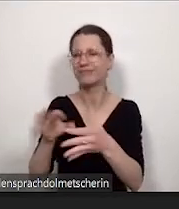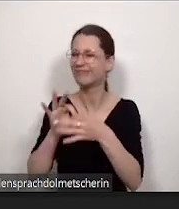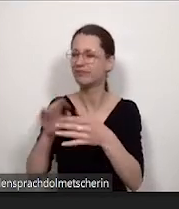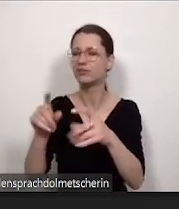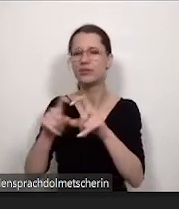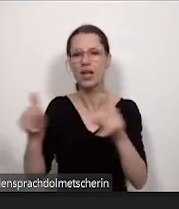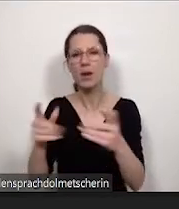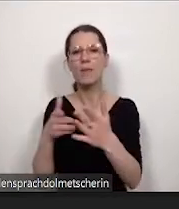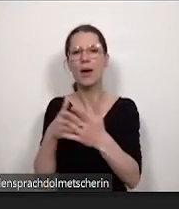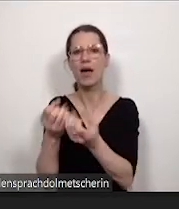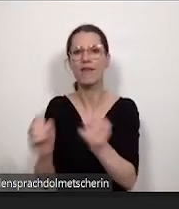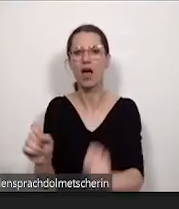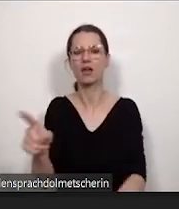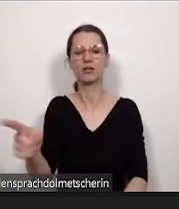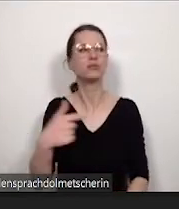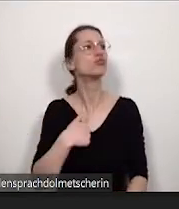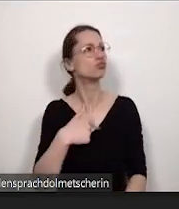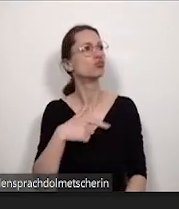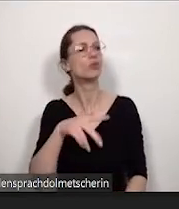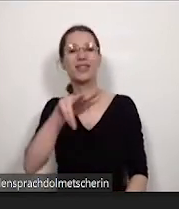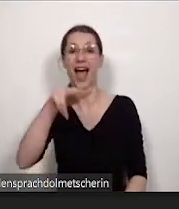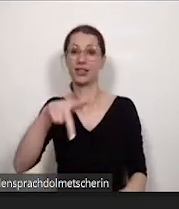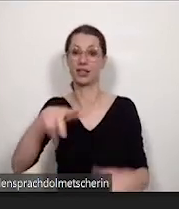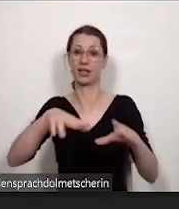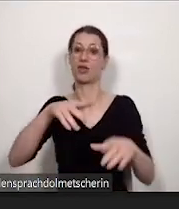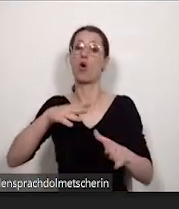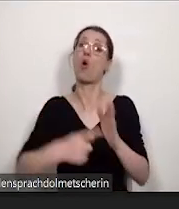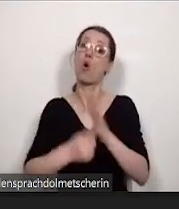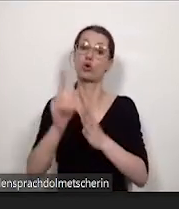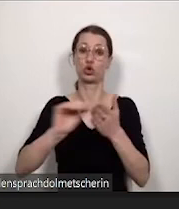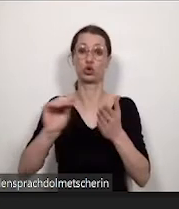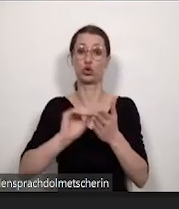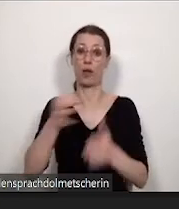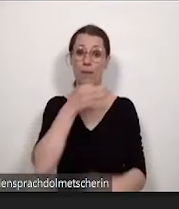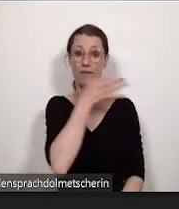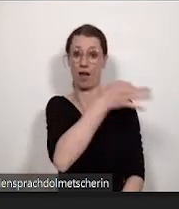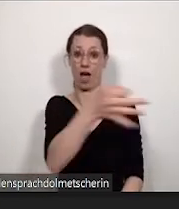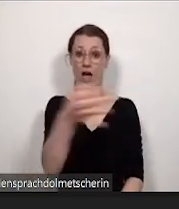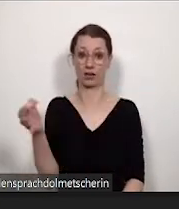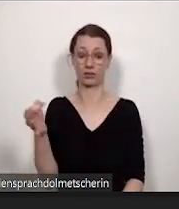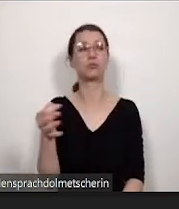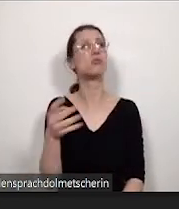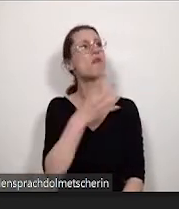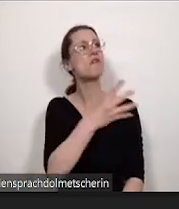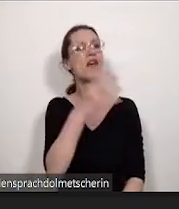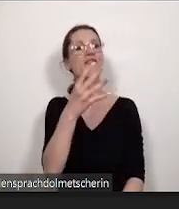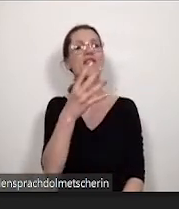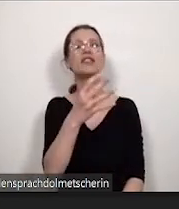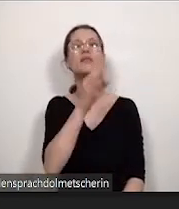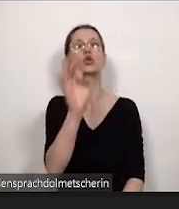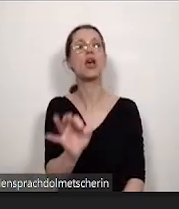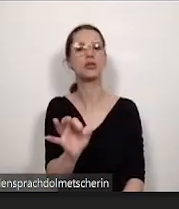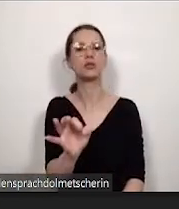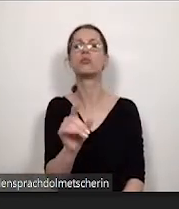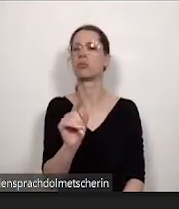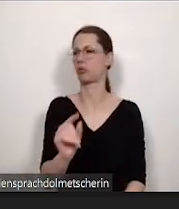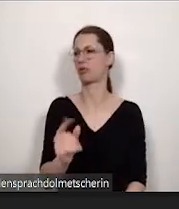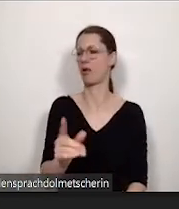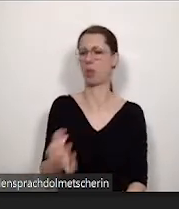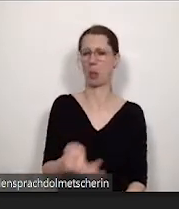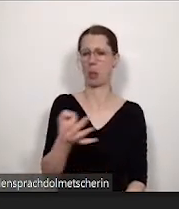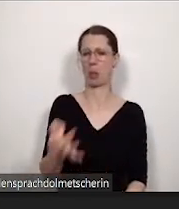13 Hochschulen in Hessen befragt und da war die Antwort, 44 Prozent haben gesagt, es gibt sehr wenig